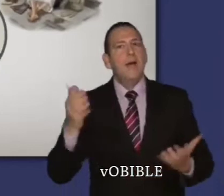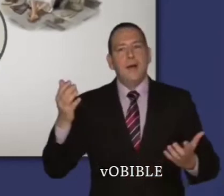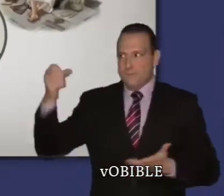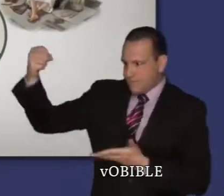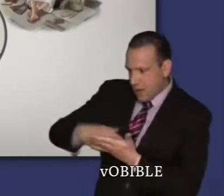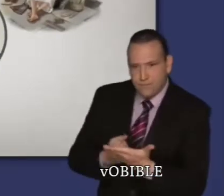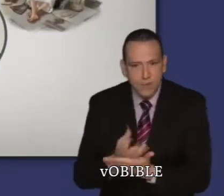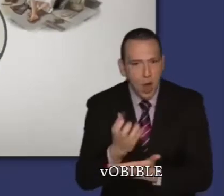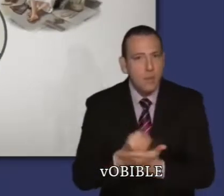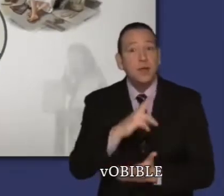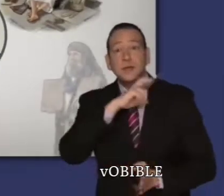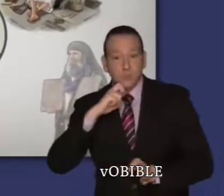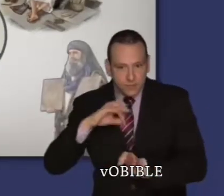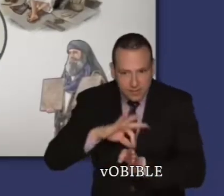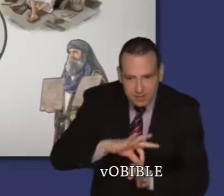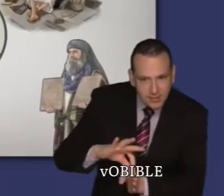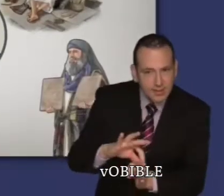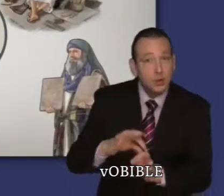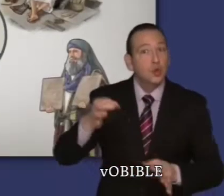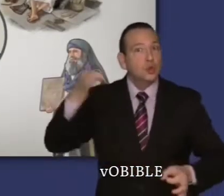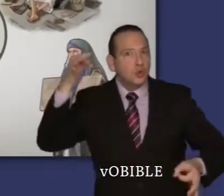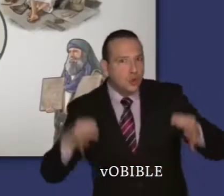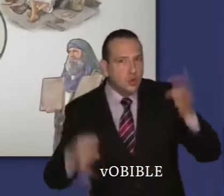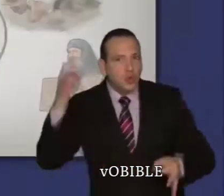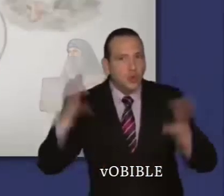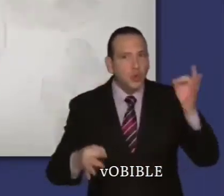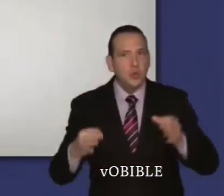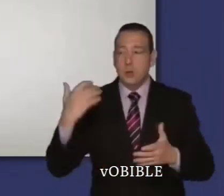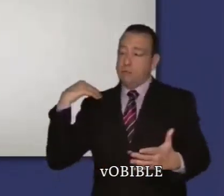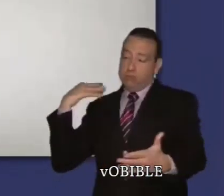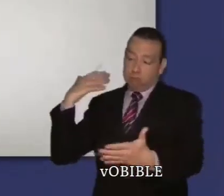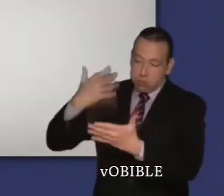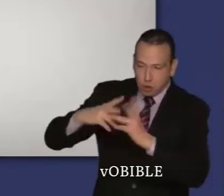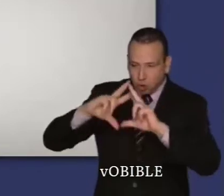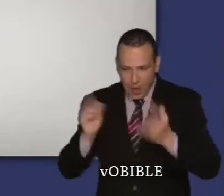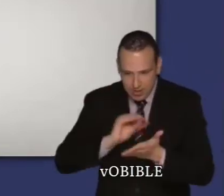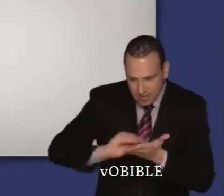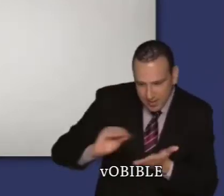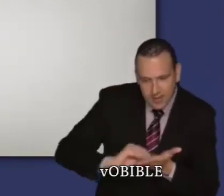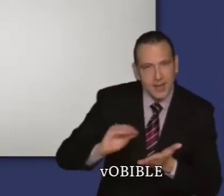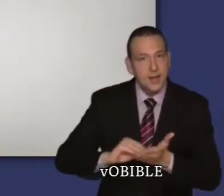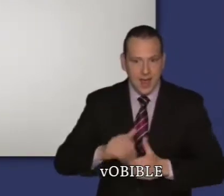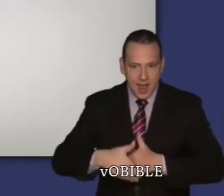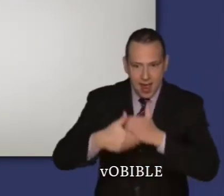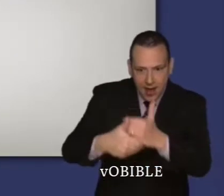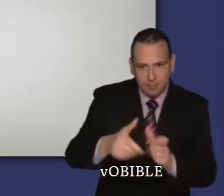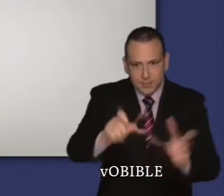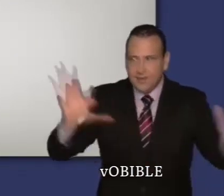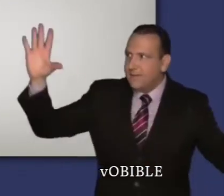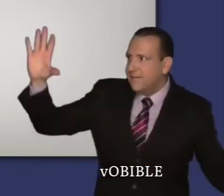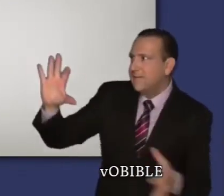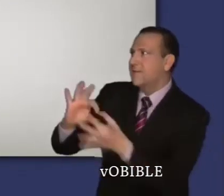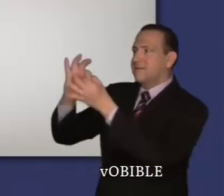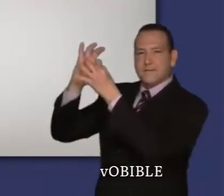historien et médiateur. Il a rédigé les cinq premiers livres de la Bible, qu'on appelle le Pentateuch,